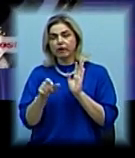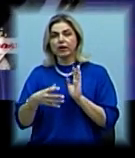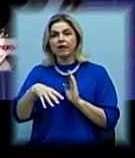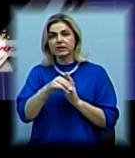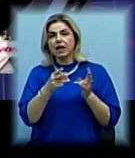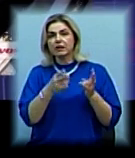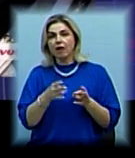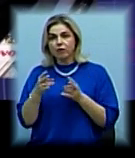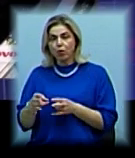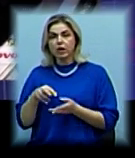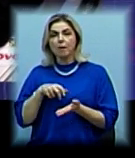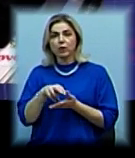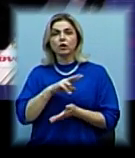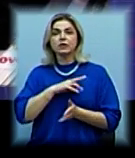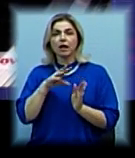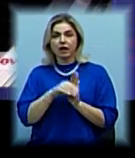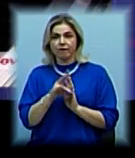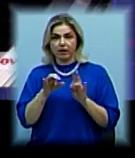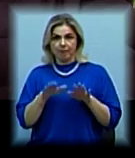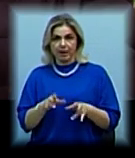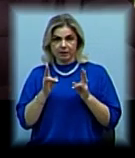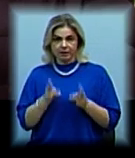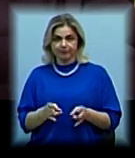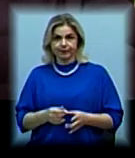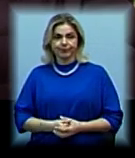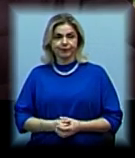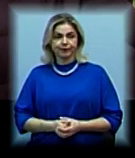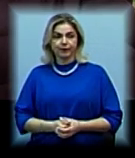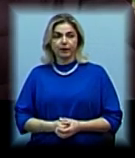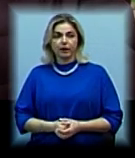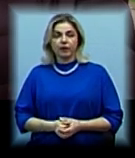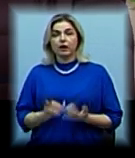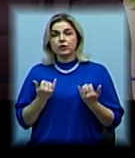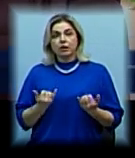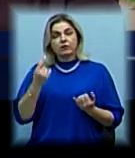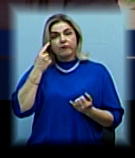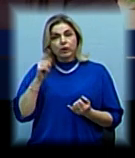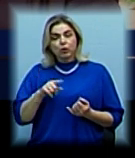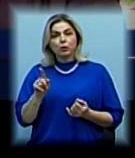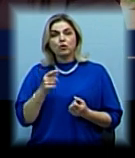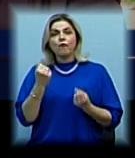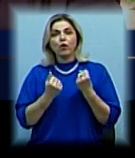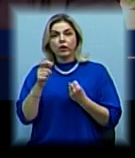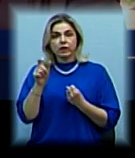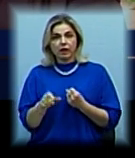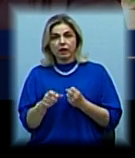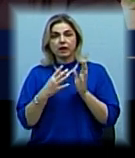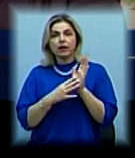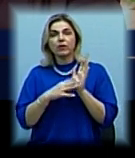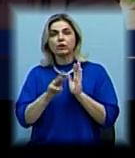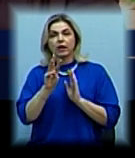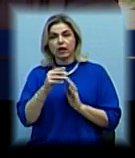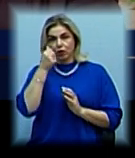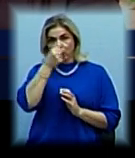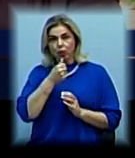травмовані. Пішохід загинув на місце події. «Наразі відомо, що водій 93-го